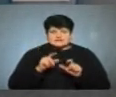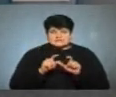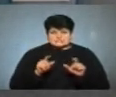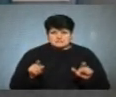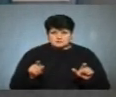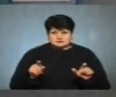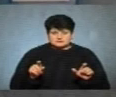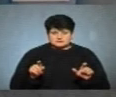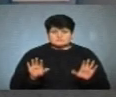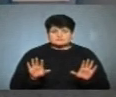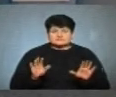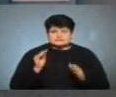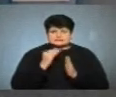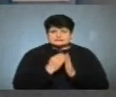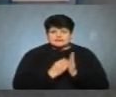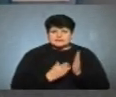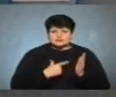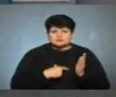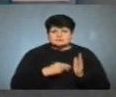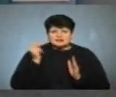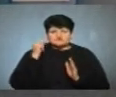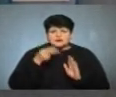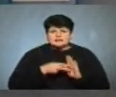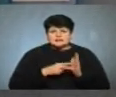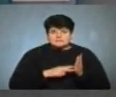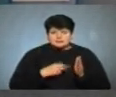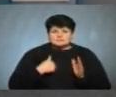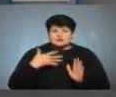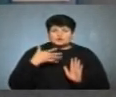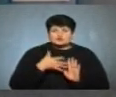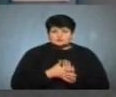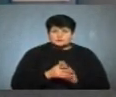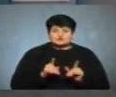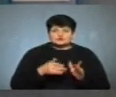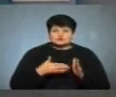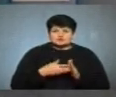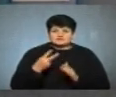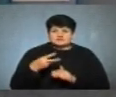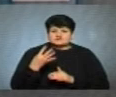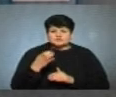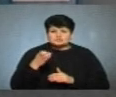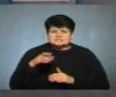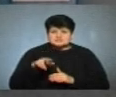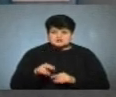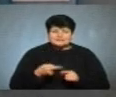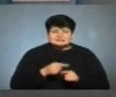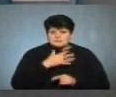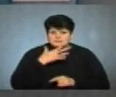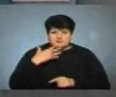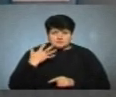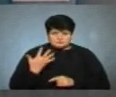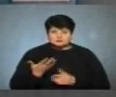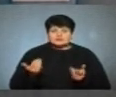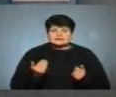склали собі навчальний план. Тобто, ми розуміємо, що до 24 січня це забагато. І